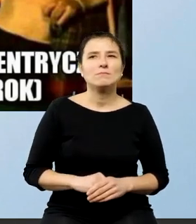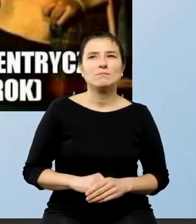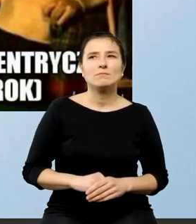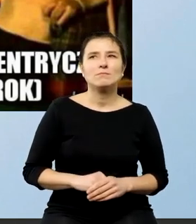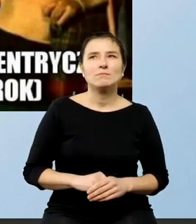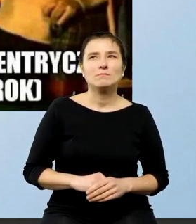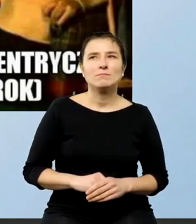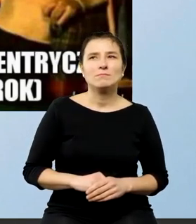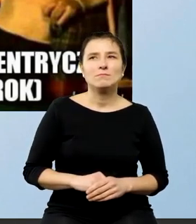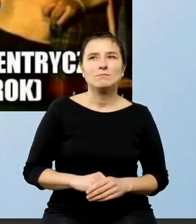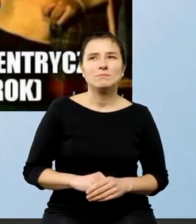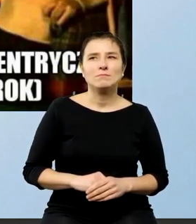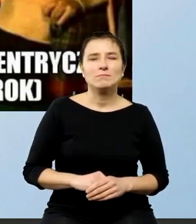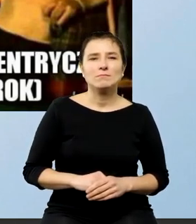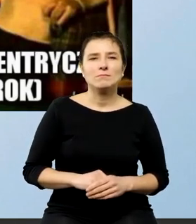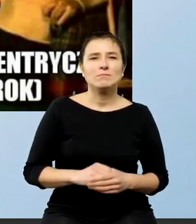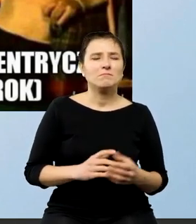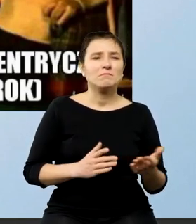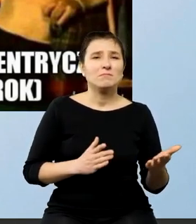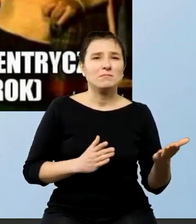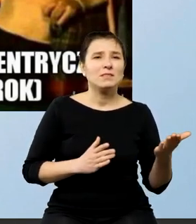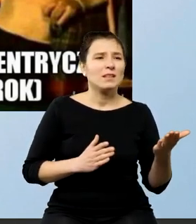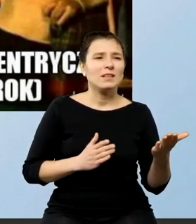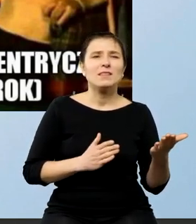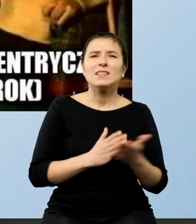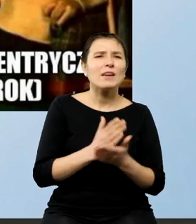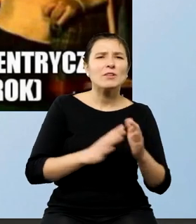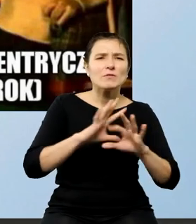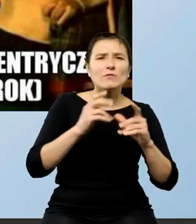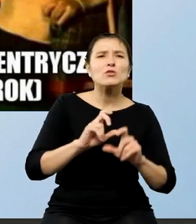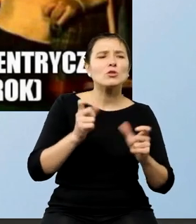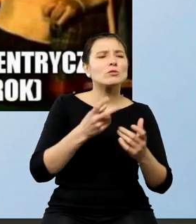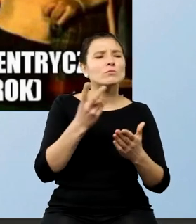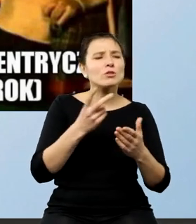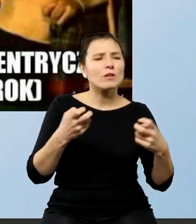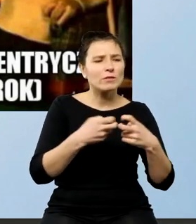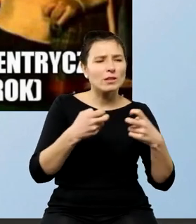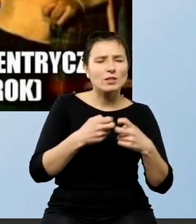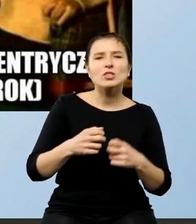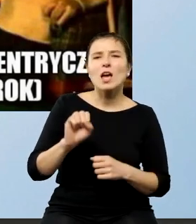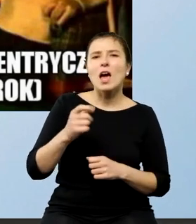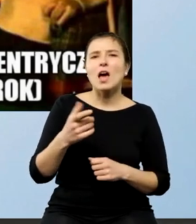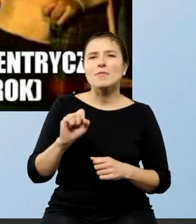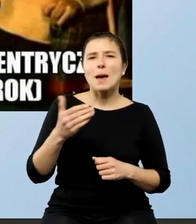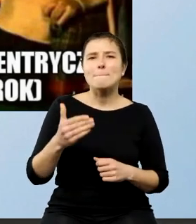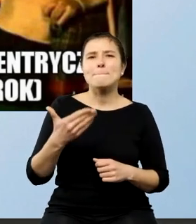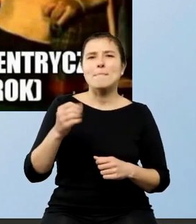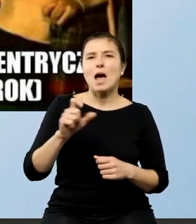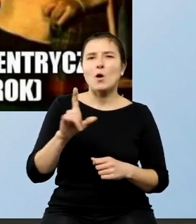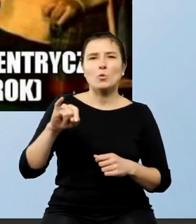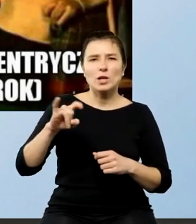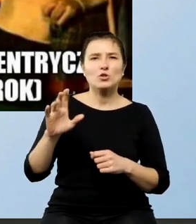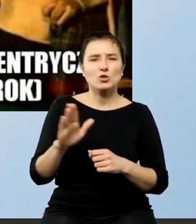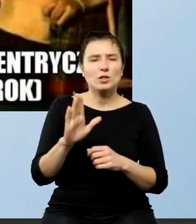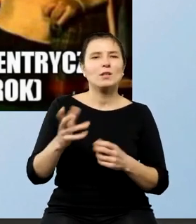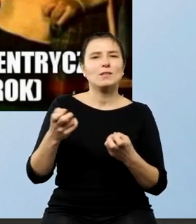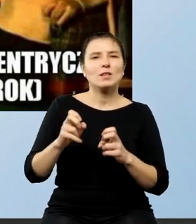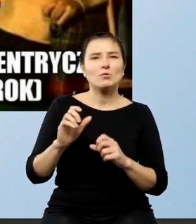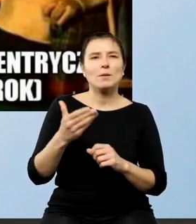internecie Adam Małysz założyciel Microsoft i oczywiście wizerunek Kopernika wiecie Państwo memy